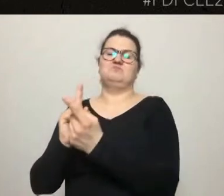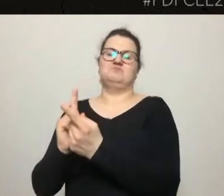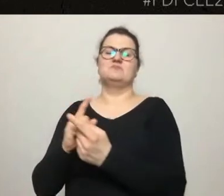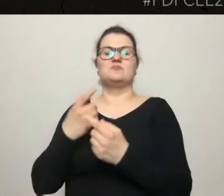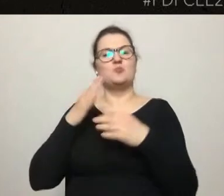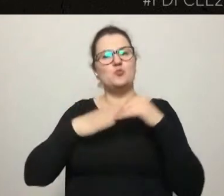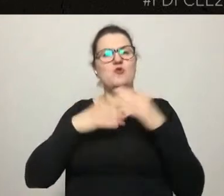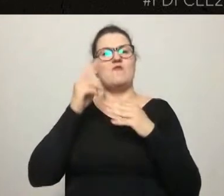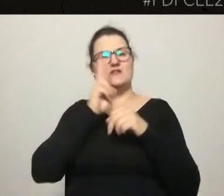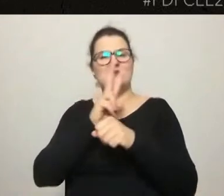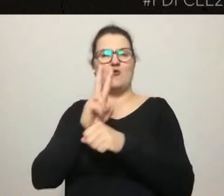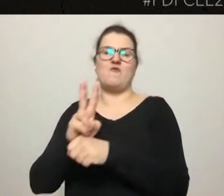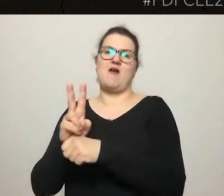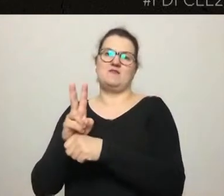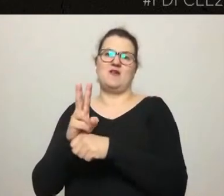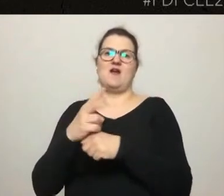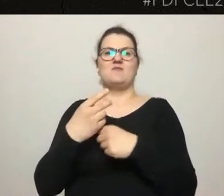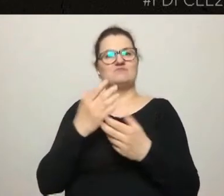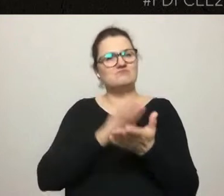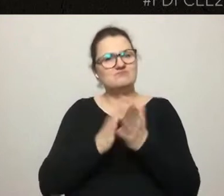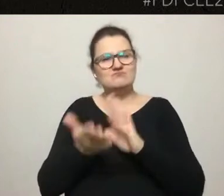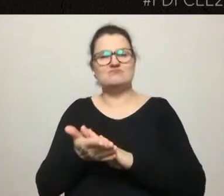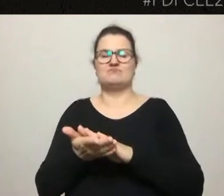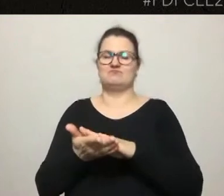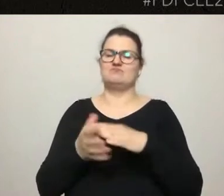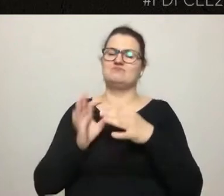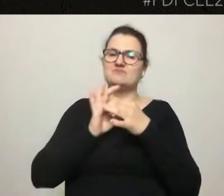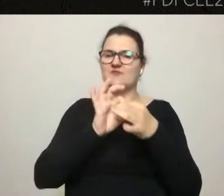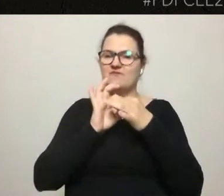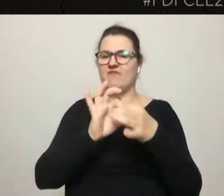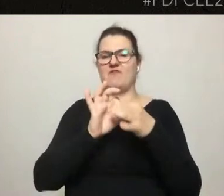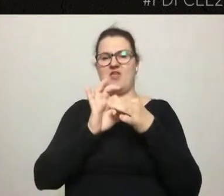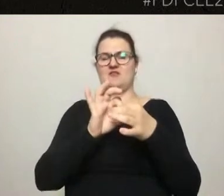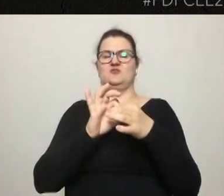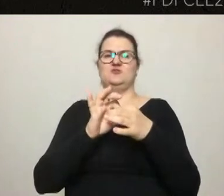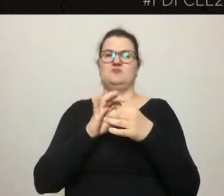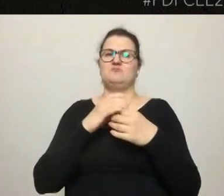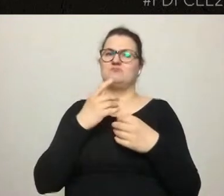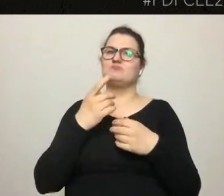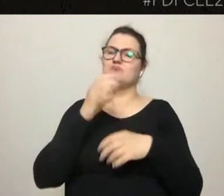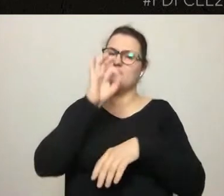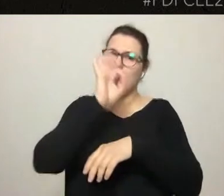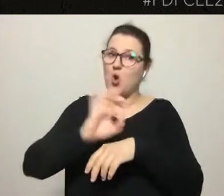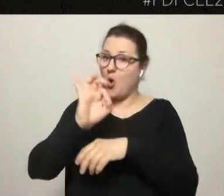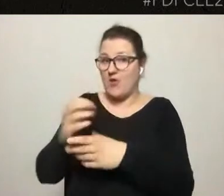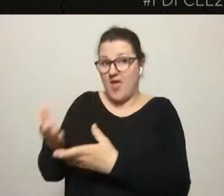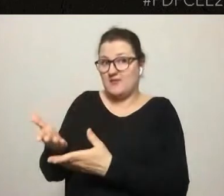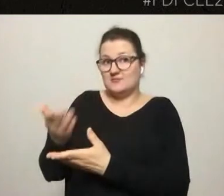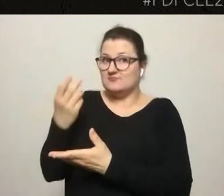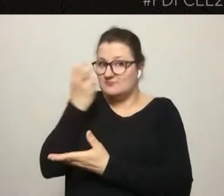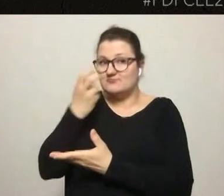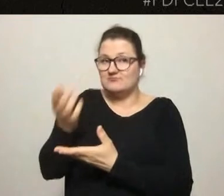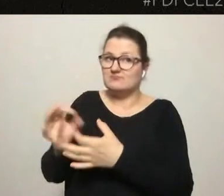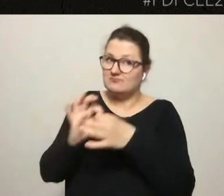budowanie dużo trwalszej więzi z projektem, jak i też z nami jako projektantami, ale także umożliwia